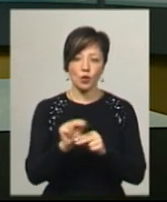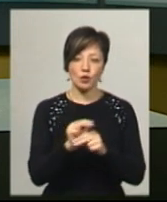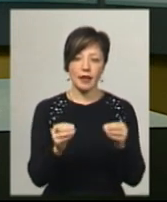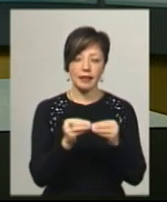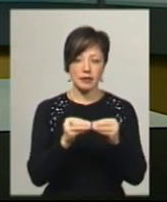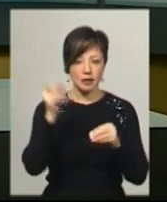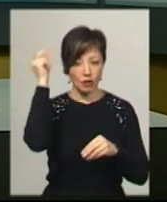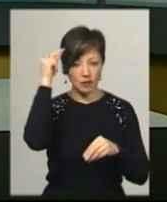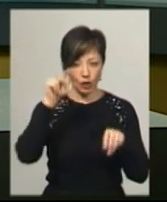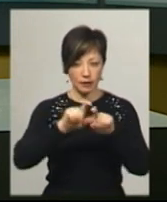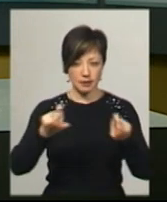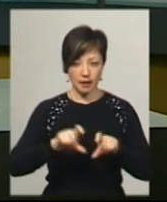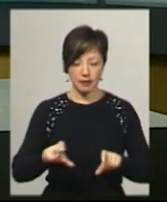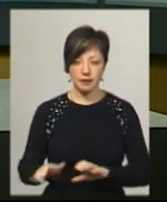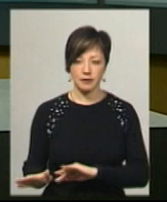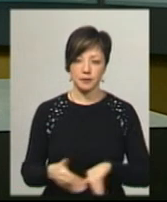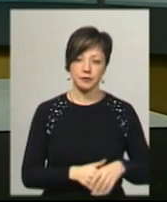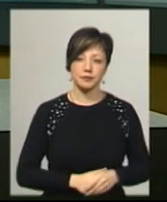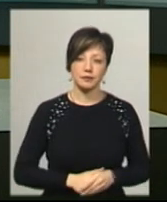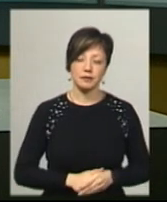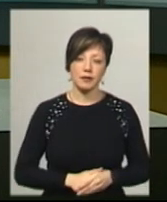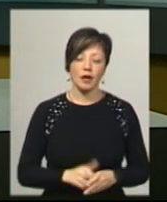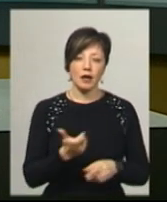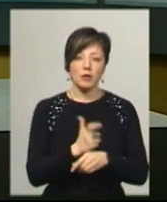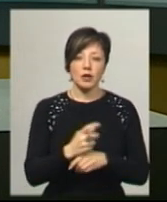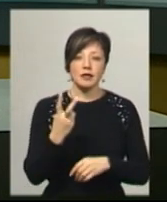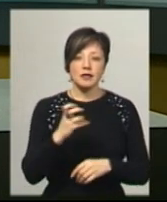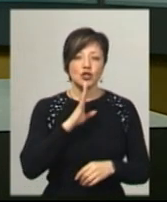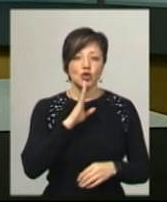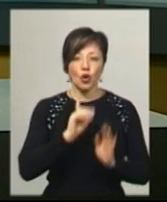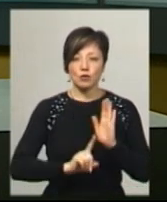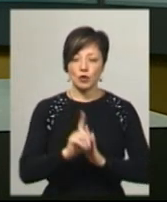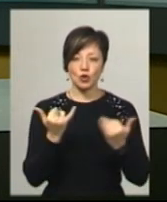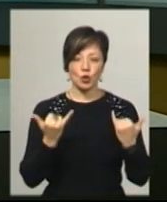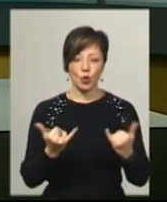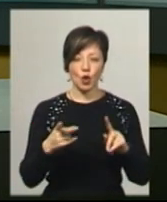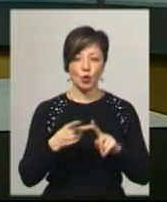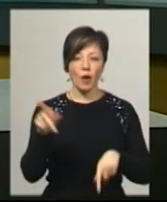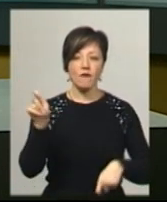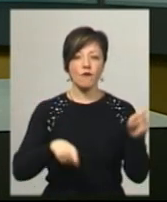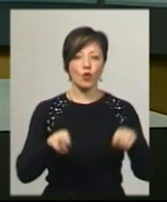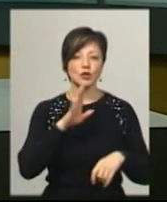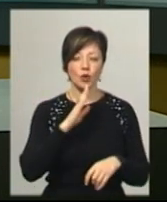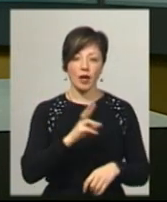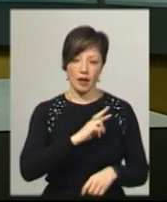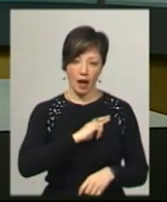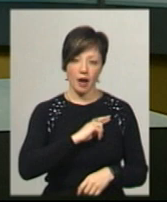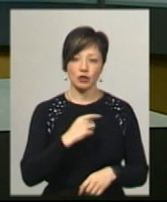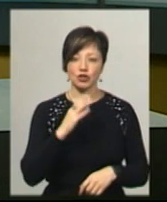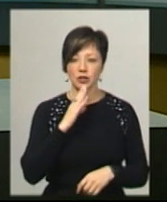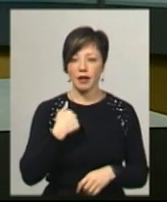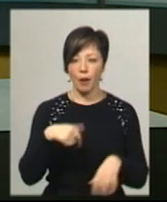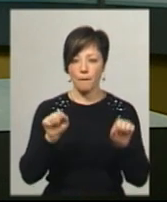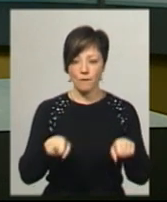освітніх закладів. Понад дві сотні жінок розпочали сьогодні другий форум «Жінок. Я жінка. Я можу».